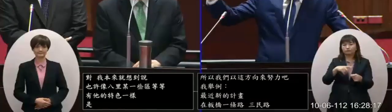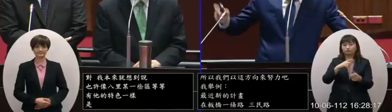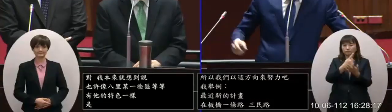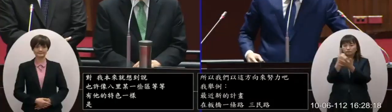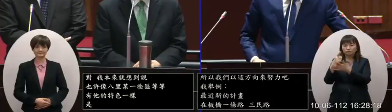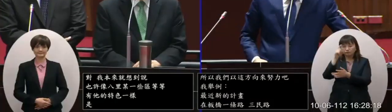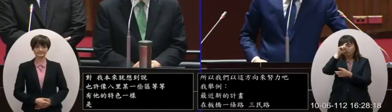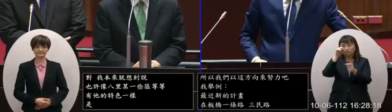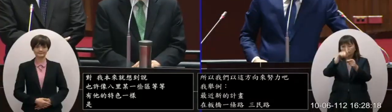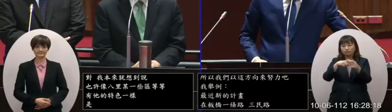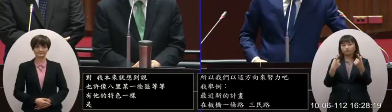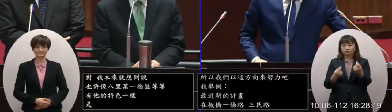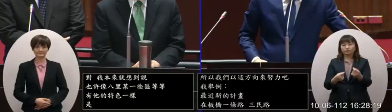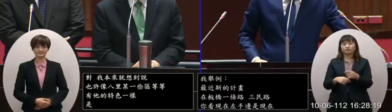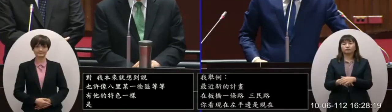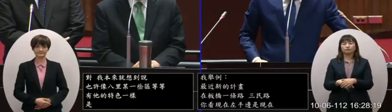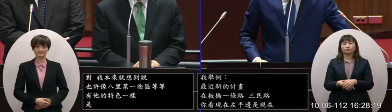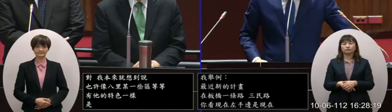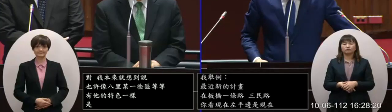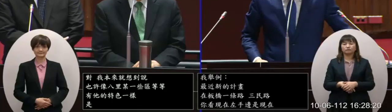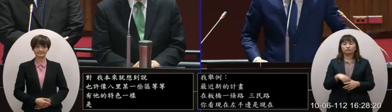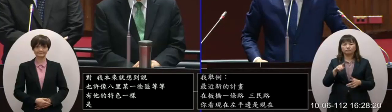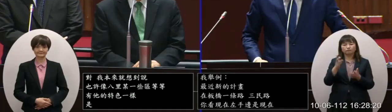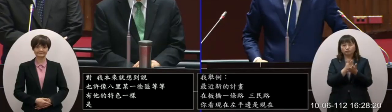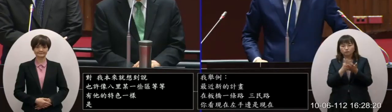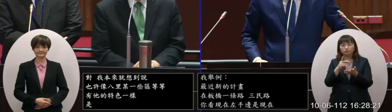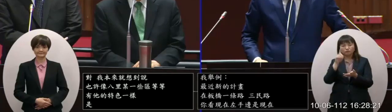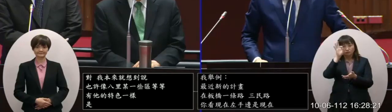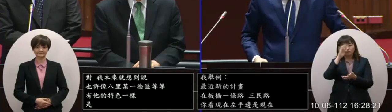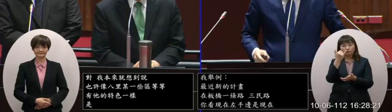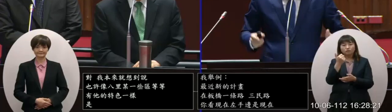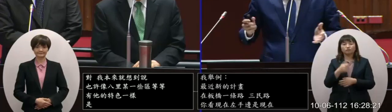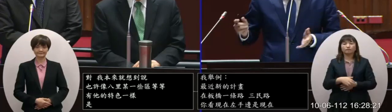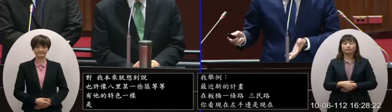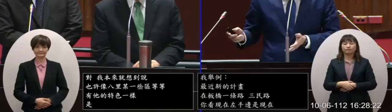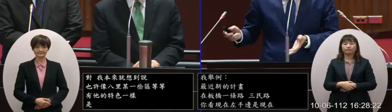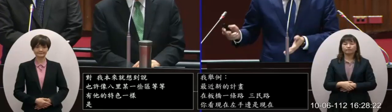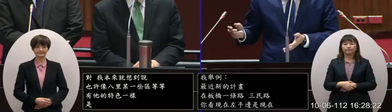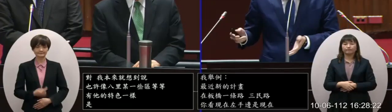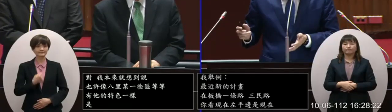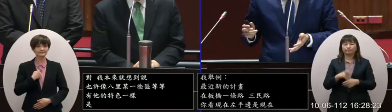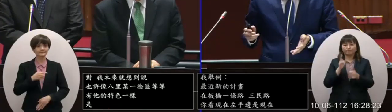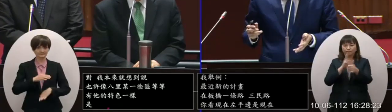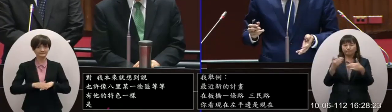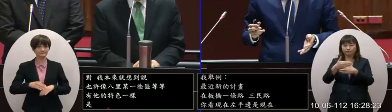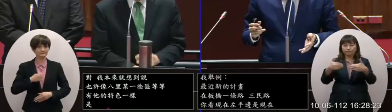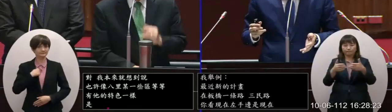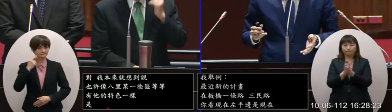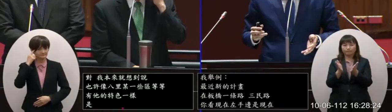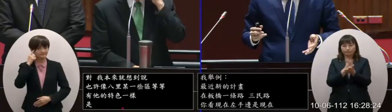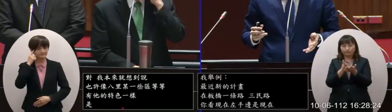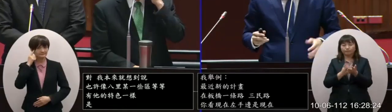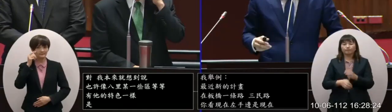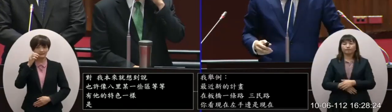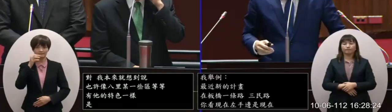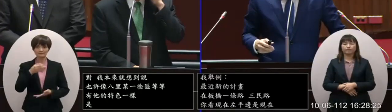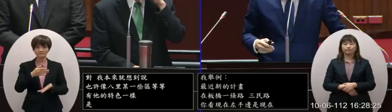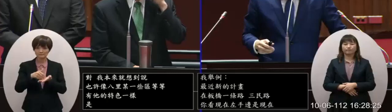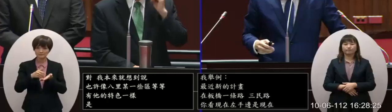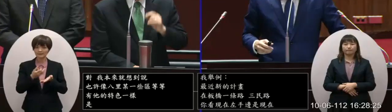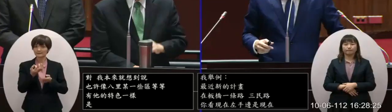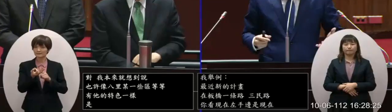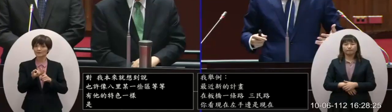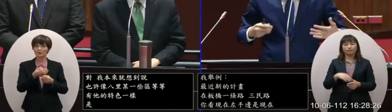希望朝這個方向走所以包括院長你們好好評估一下我們來看看請交通部評估一下看看經費啦